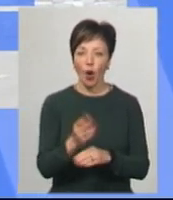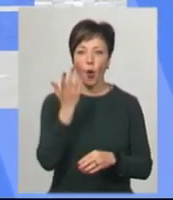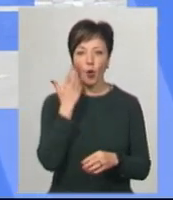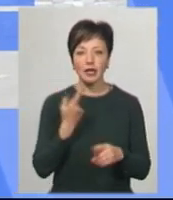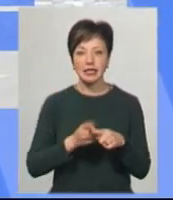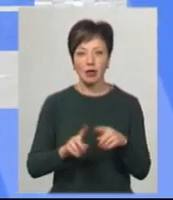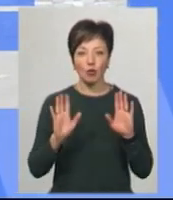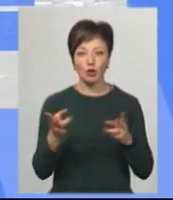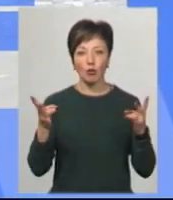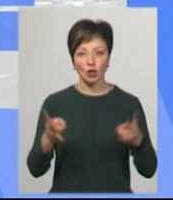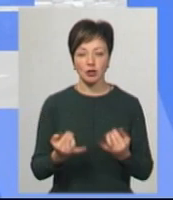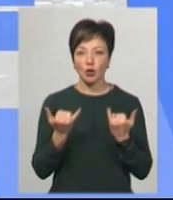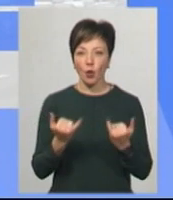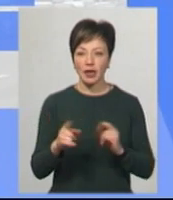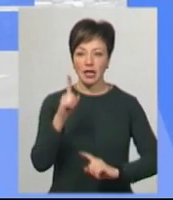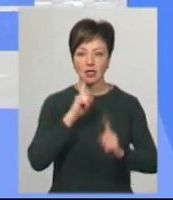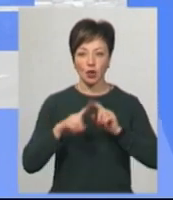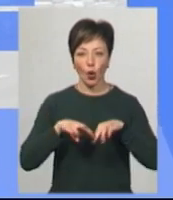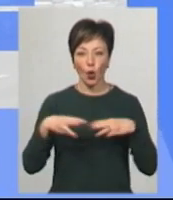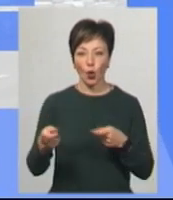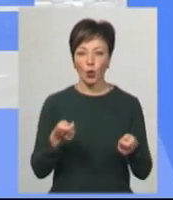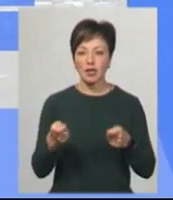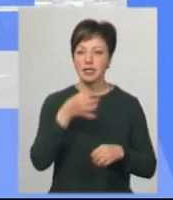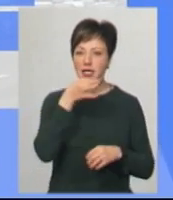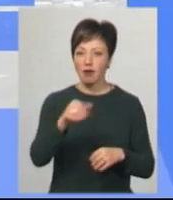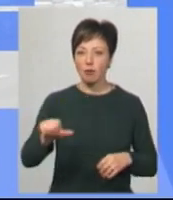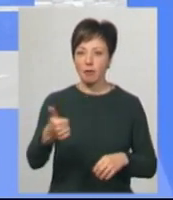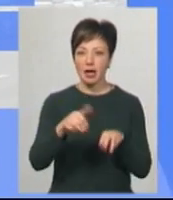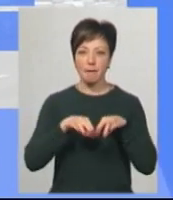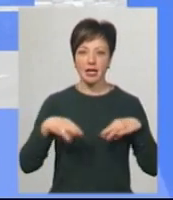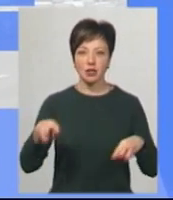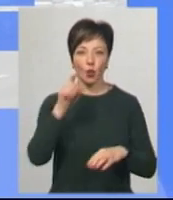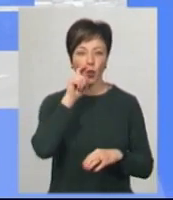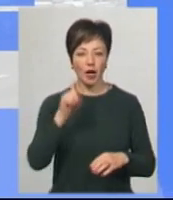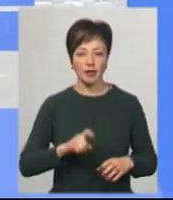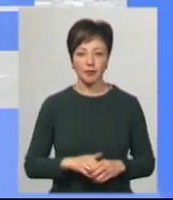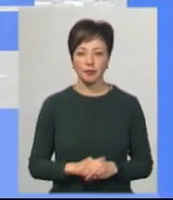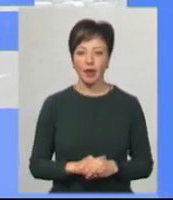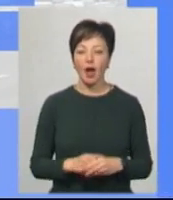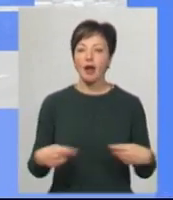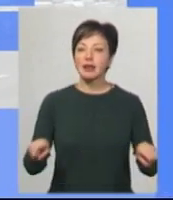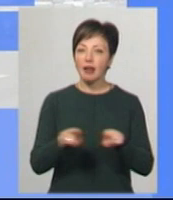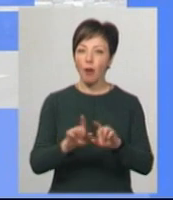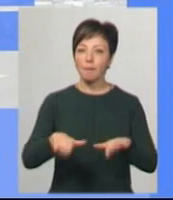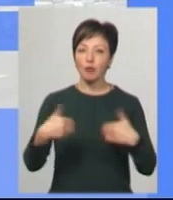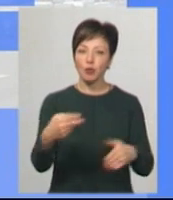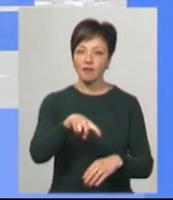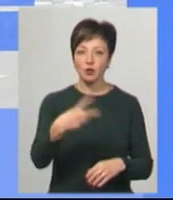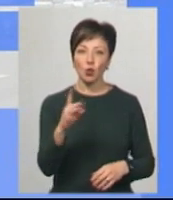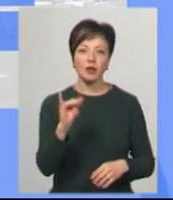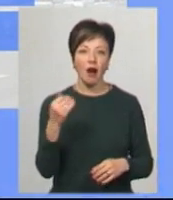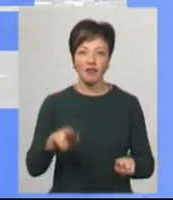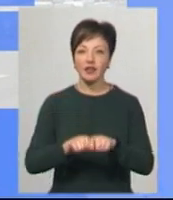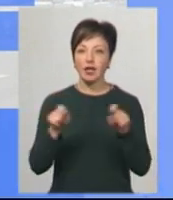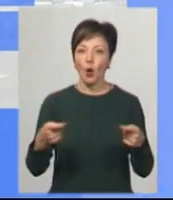буде потрібно. Про це сьогодні на засіданні уряду сказав прем'єр-міністр України Денис Шмигаль. Вітак пропонується з 22 травня